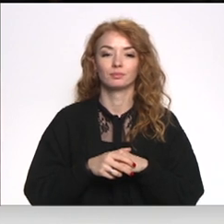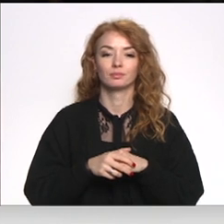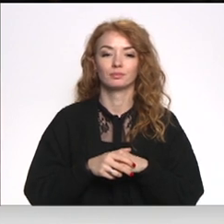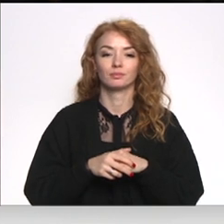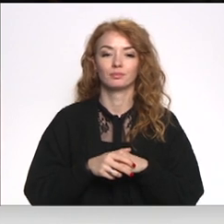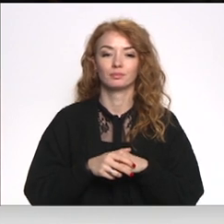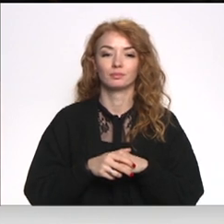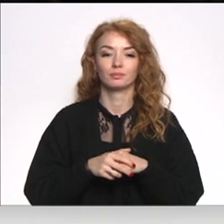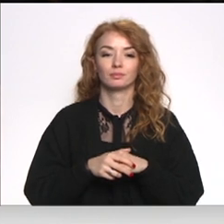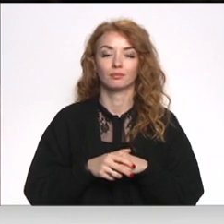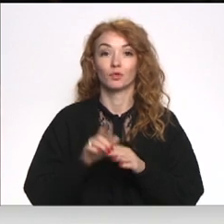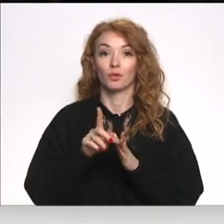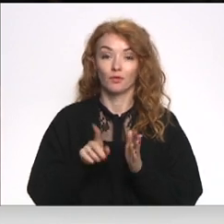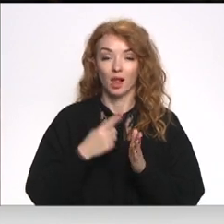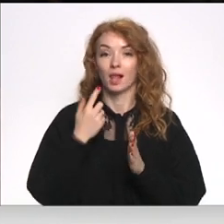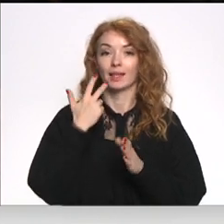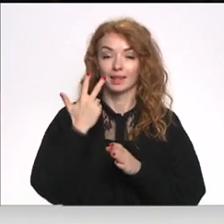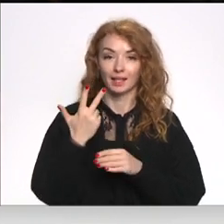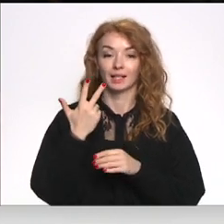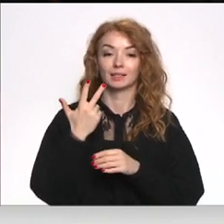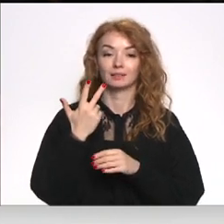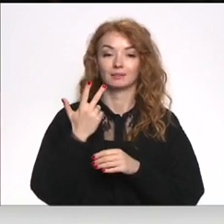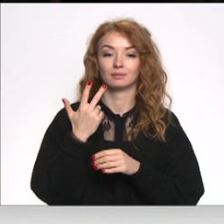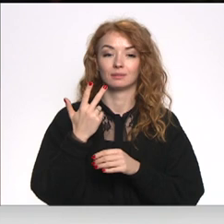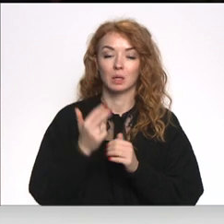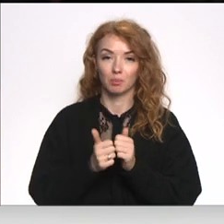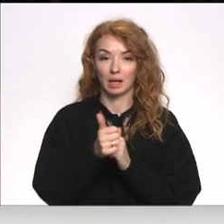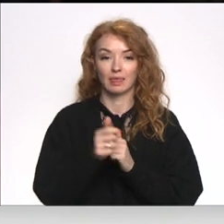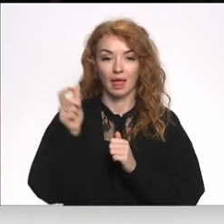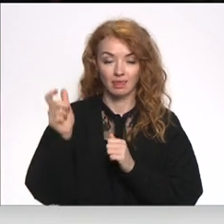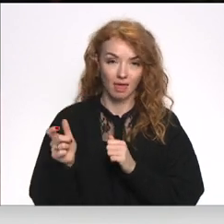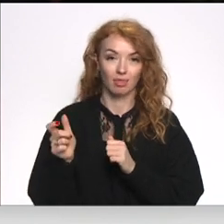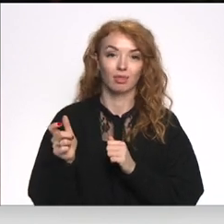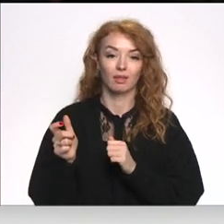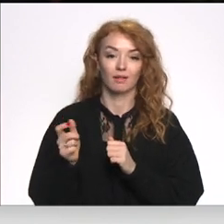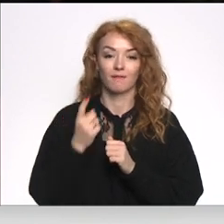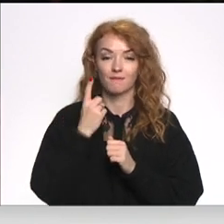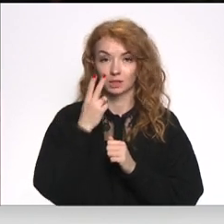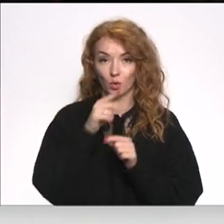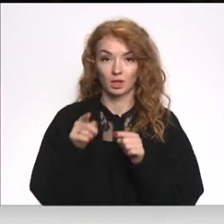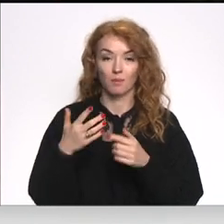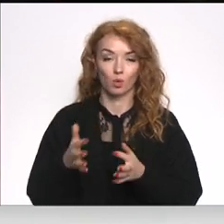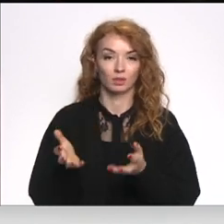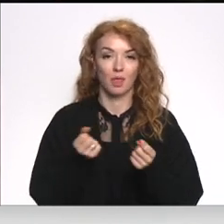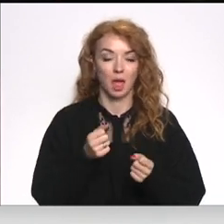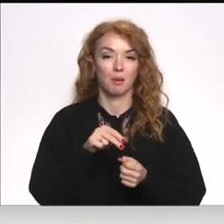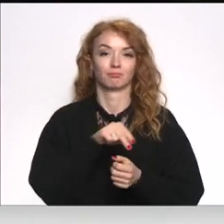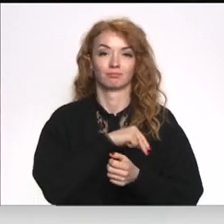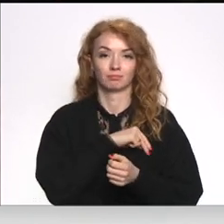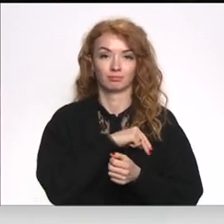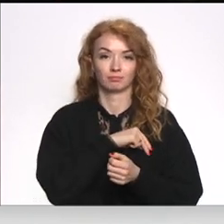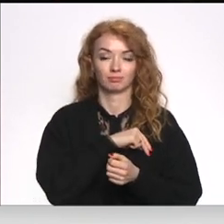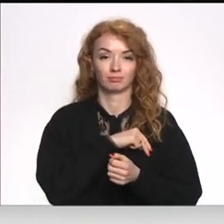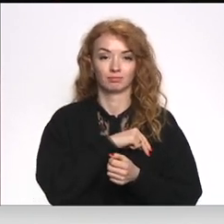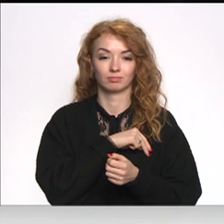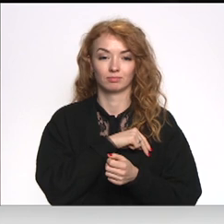Vēl mums ir trīs pretendenti. Viens no viņiem jau ir saņēmis savu balvu. Tas ir Mihēla